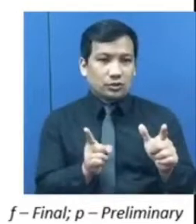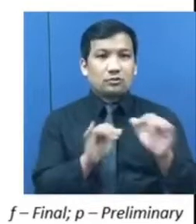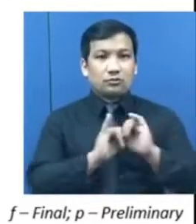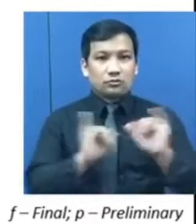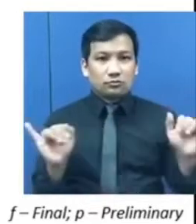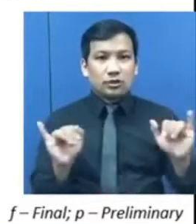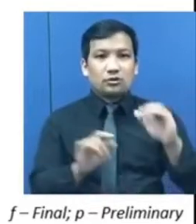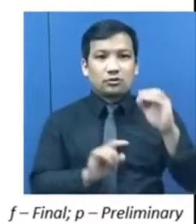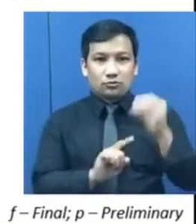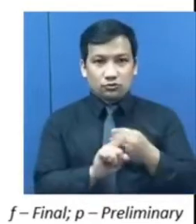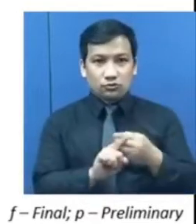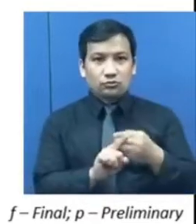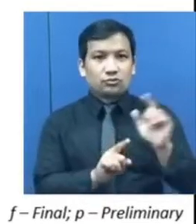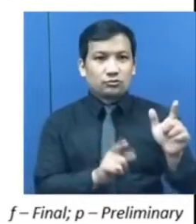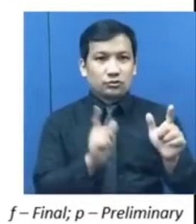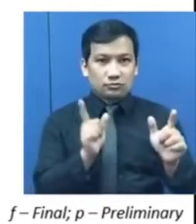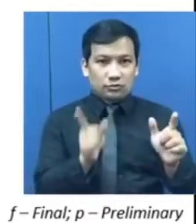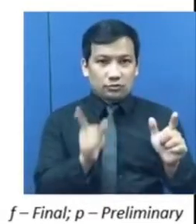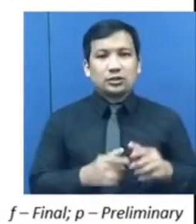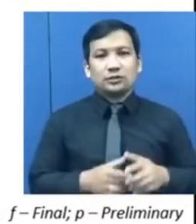Oktubre 2020.